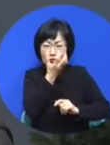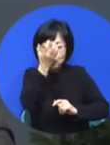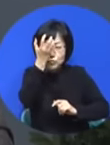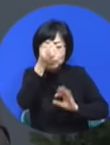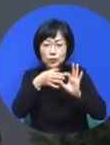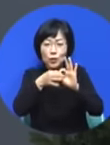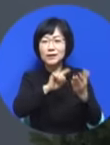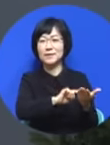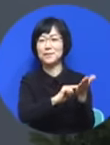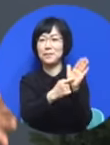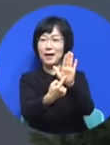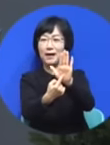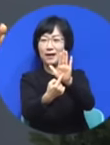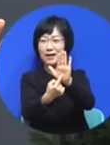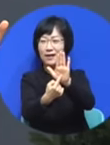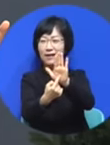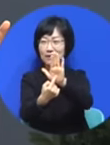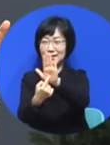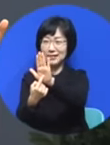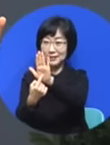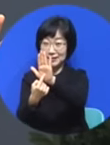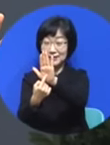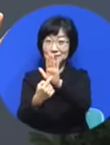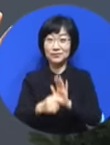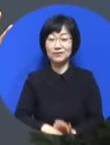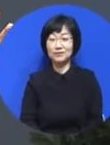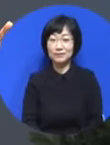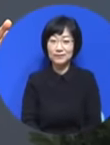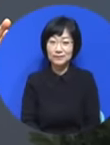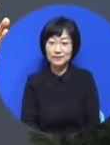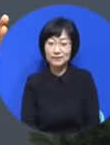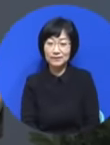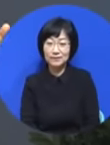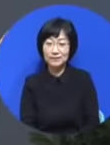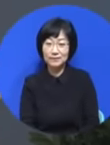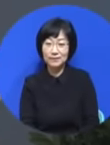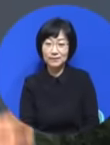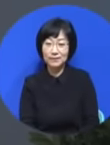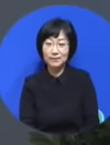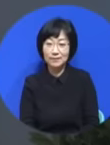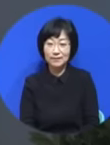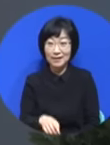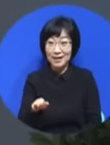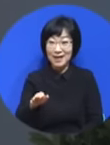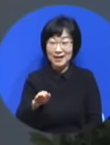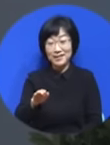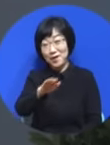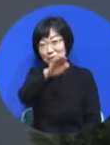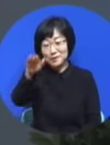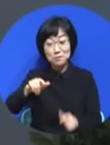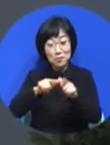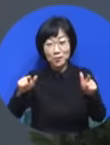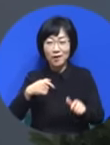여러분 정말로 여러분이 좋아하는 것 있으면 꿈에 나와요. 그렇죠?